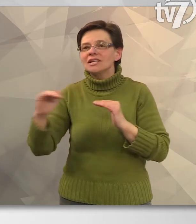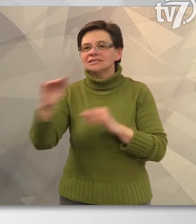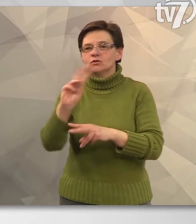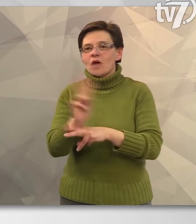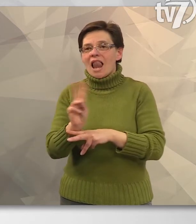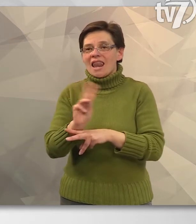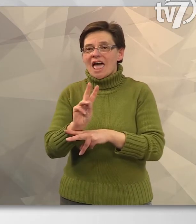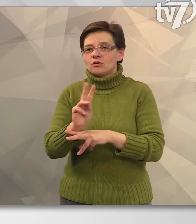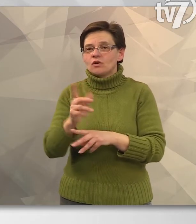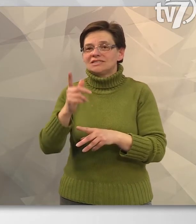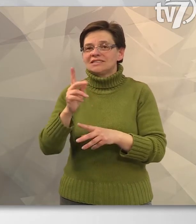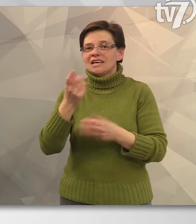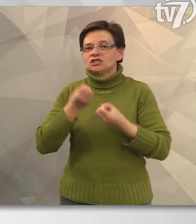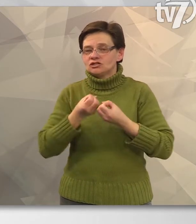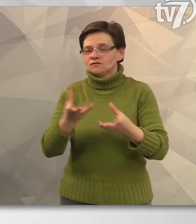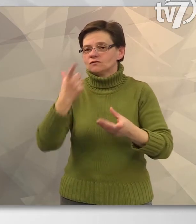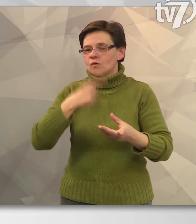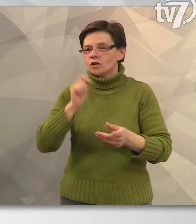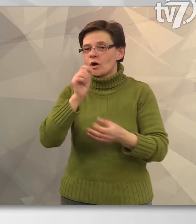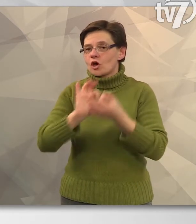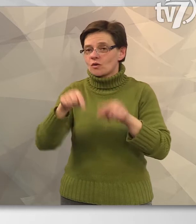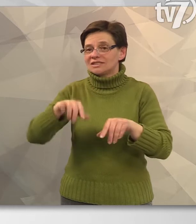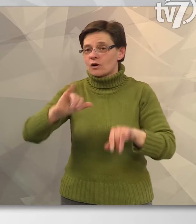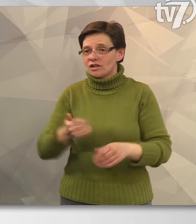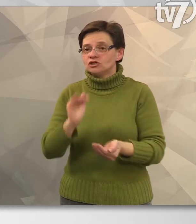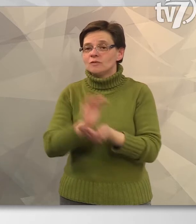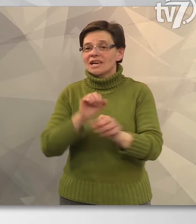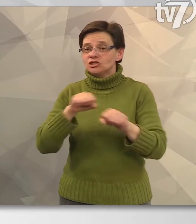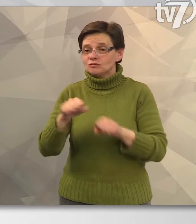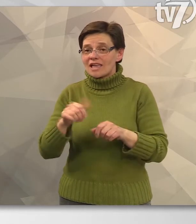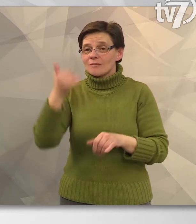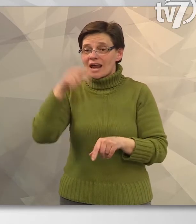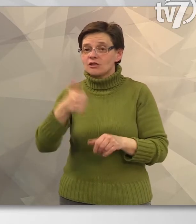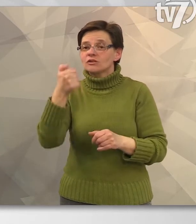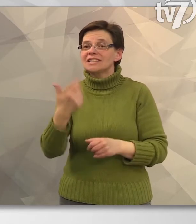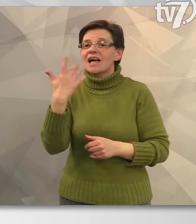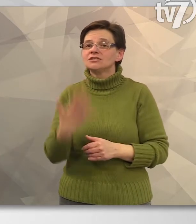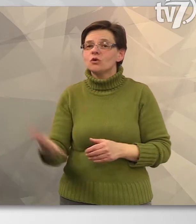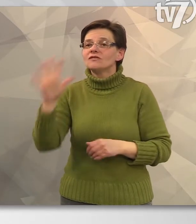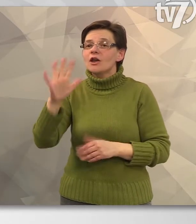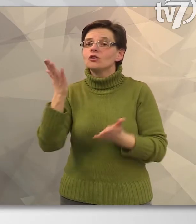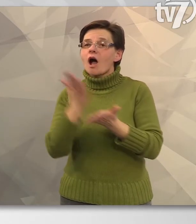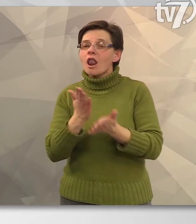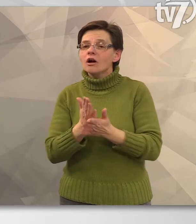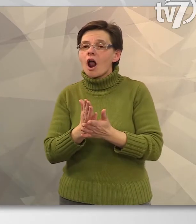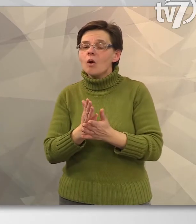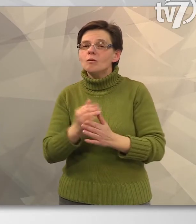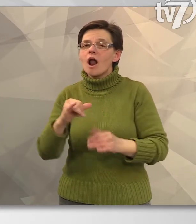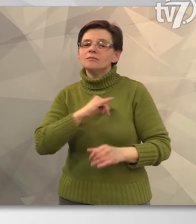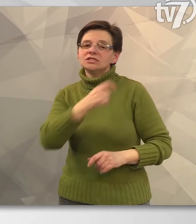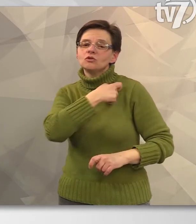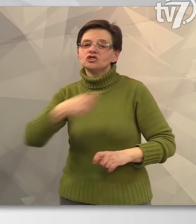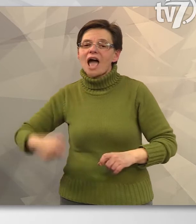szintű ellenőrzést hirdettek Magyarországon is. Békés megyében a rendőrök 155 alkalommal intézkedtek